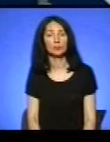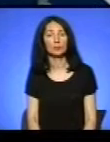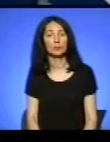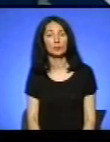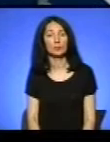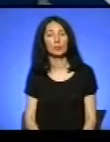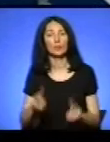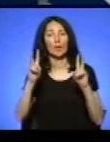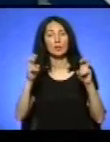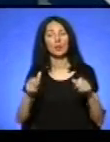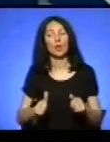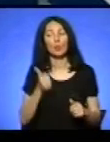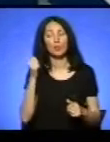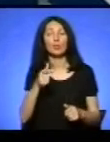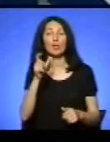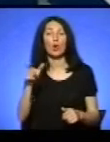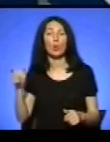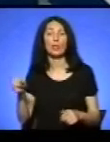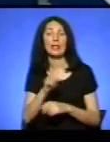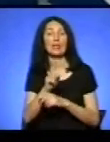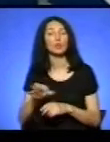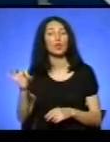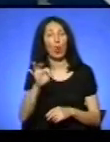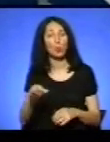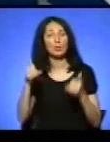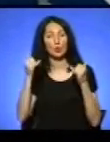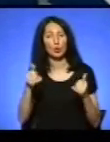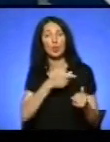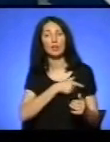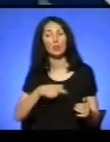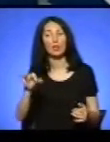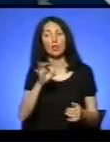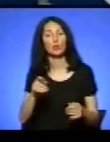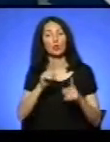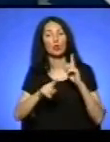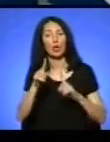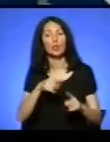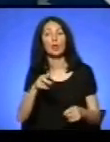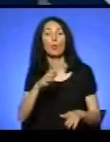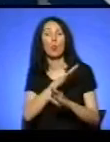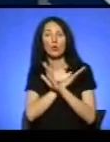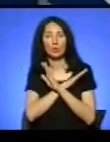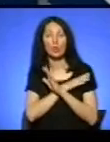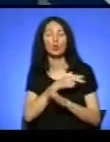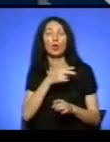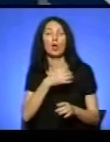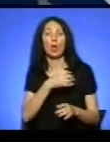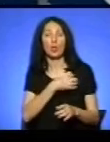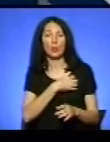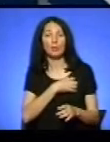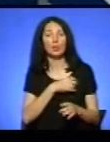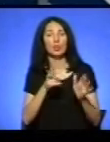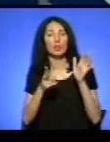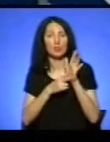Звання почесних громадян Тренопільської області сьогодні депутати обласної ради посмертно посвоїли сімом особам.